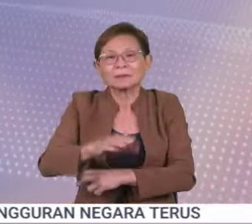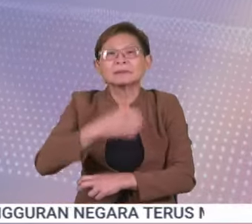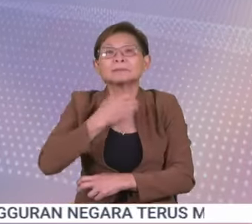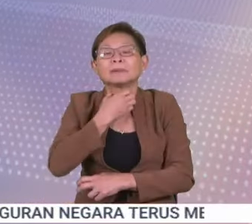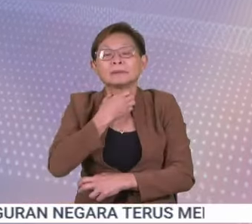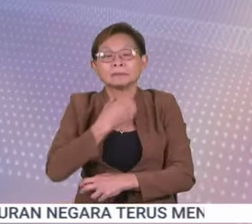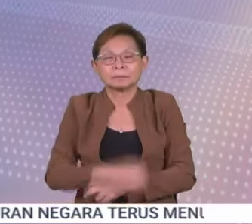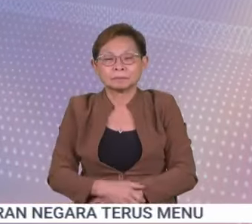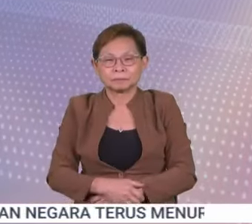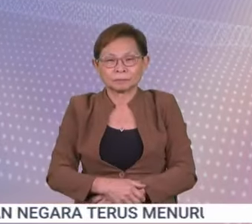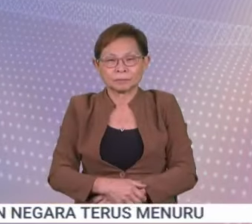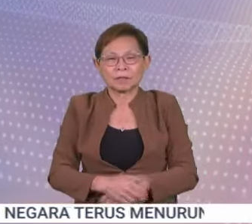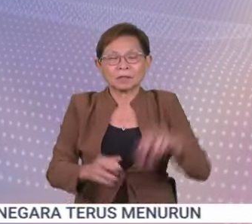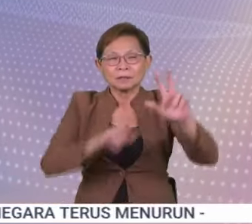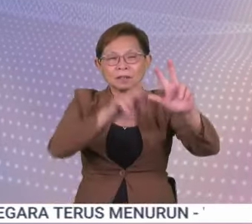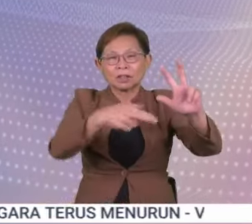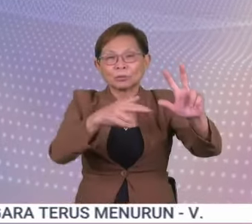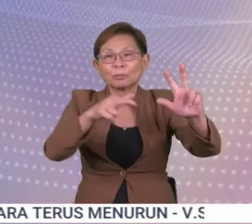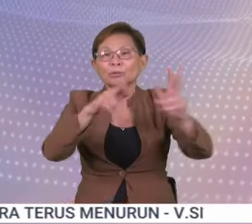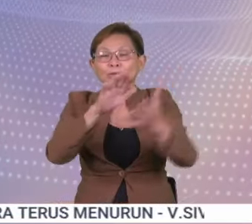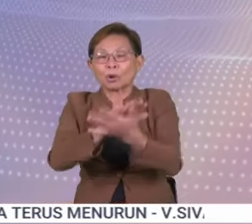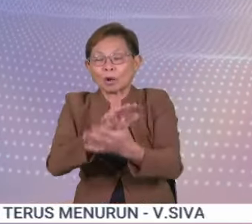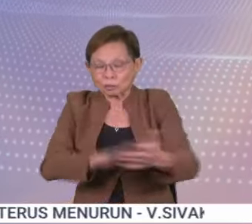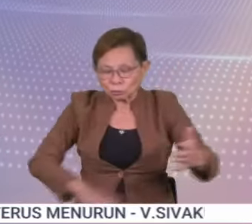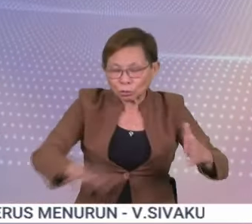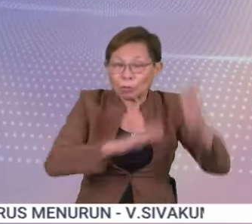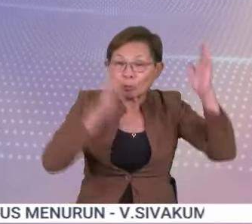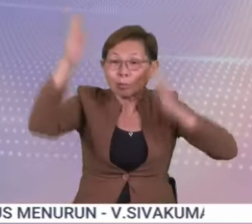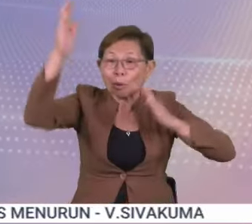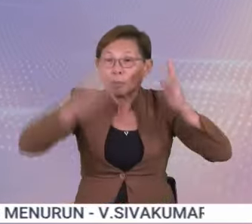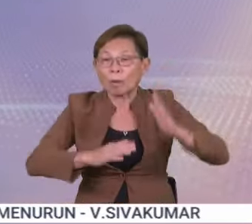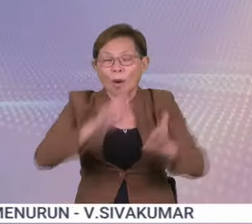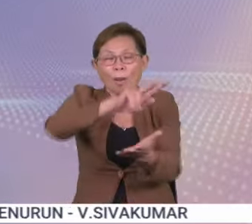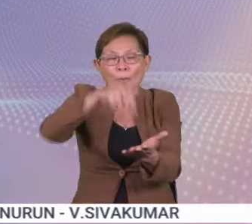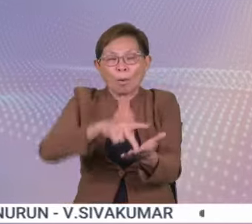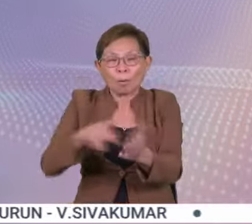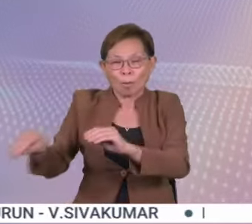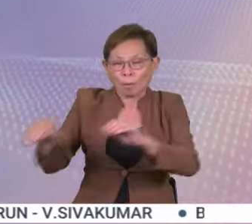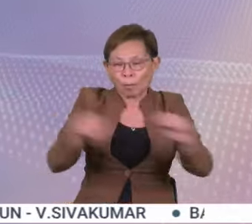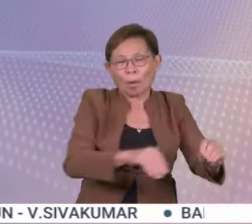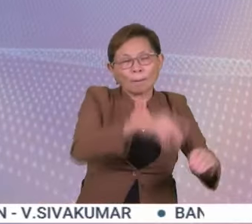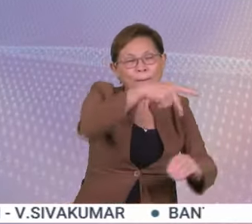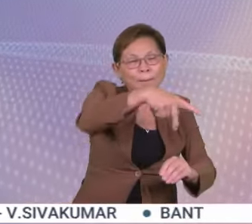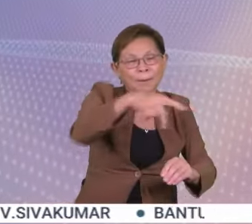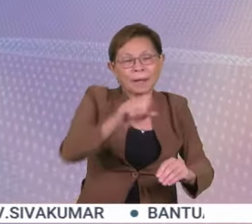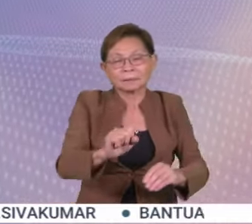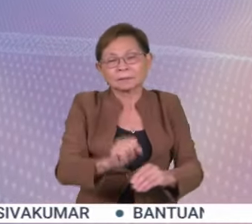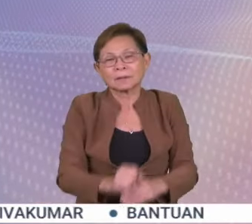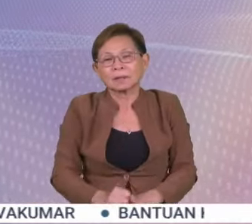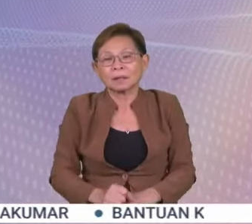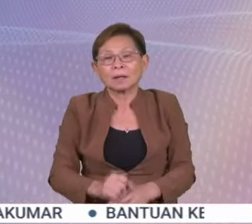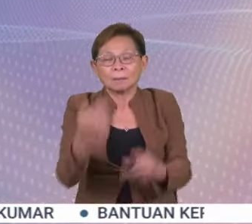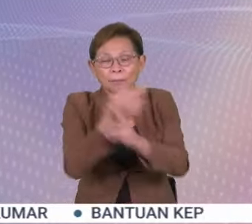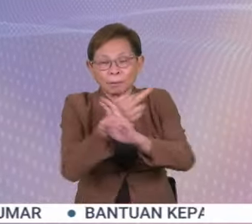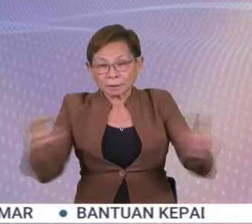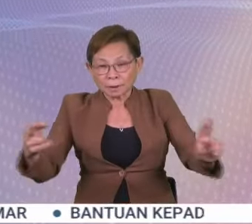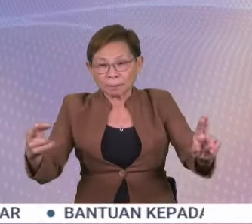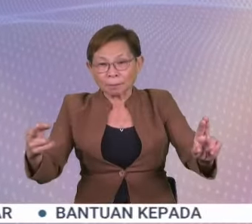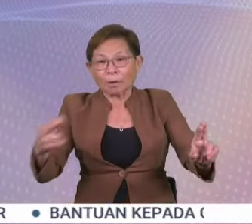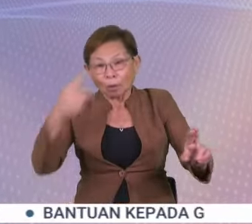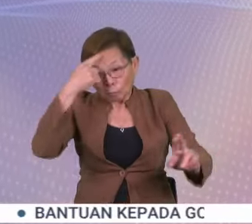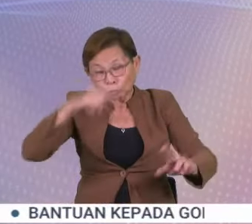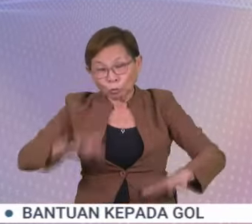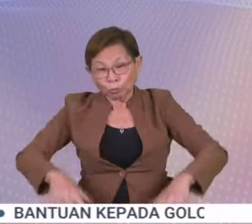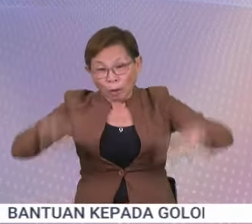Sebanyak 3,000 sekolah di seluruh negara digazat sebagai pusat pemindahan sementara PPS sebagai persiapan menghadapi